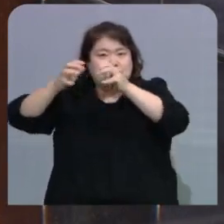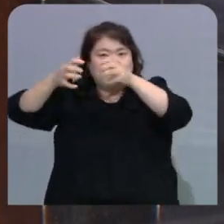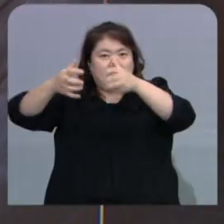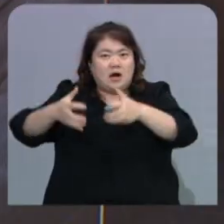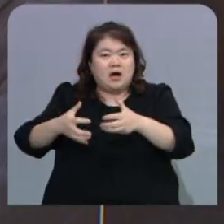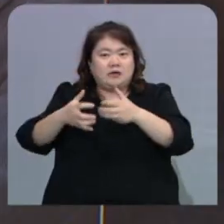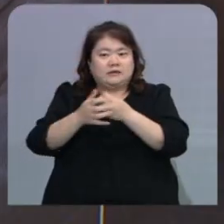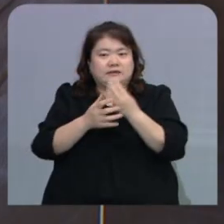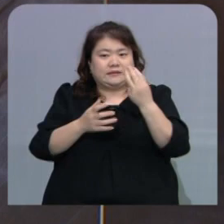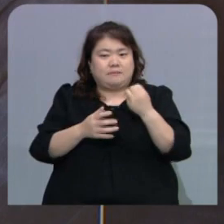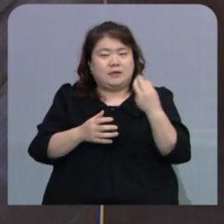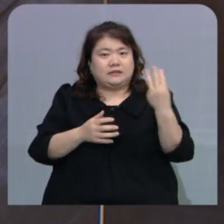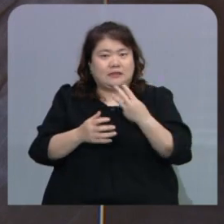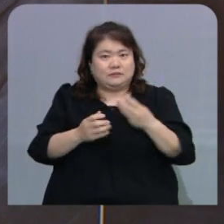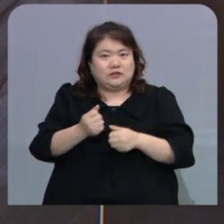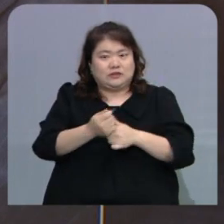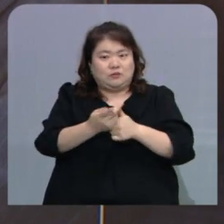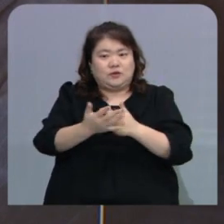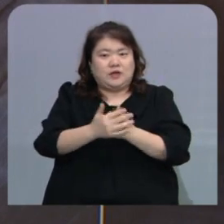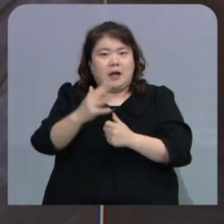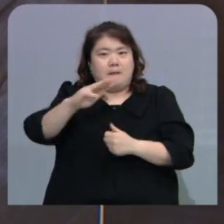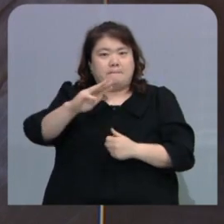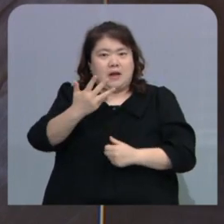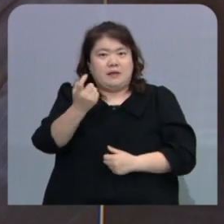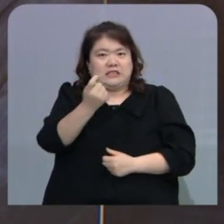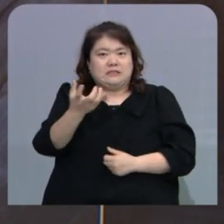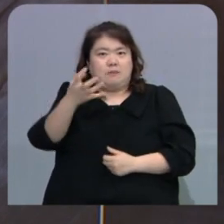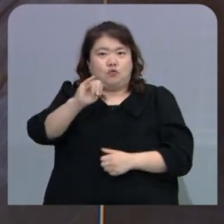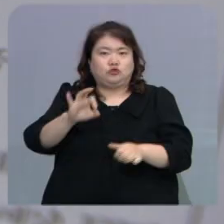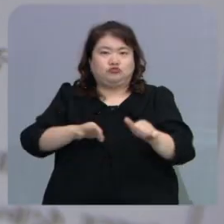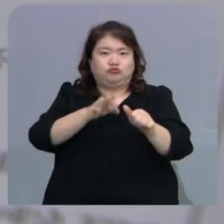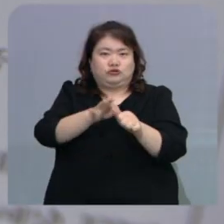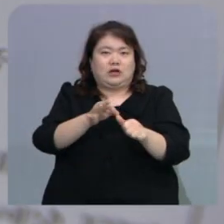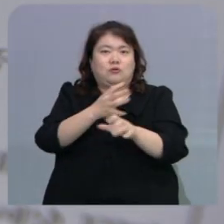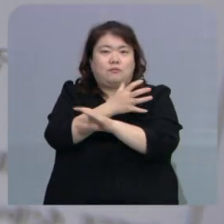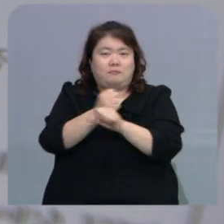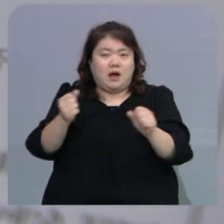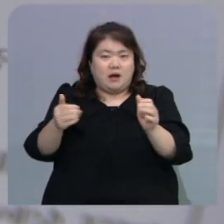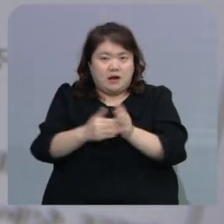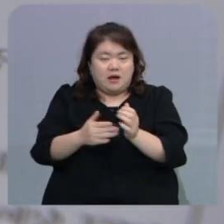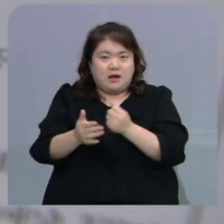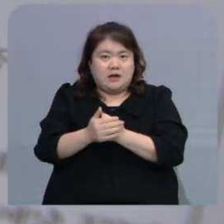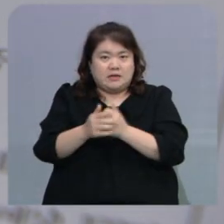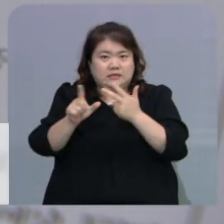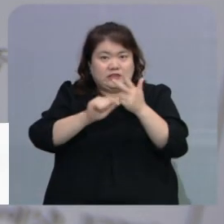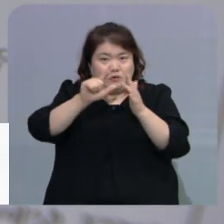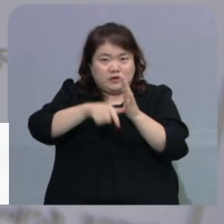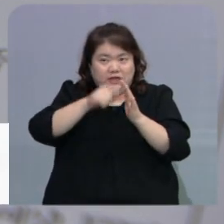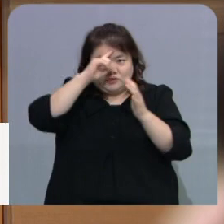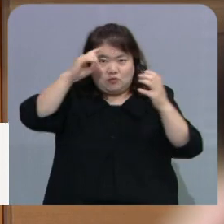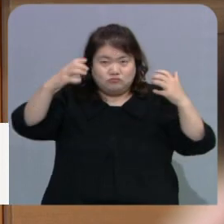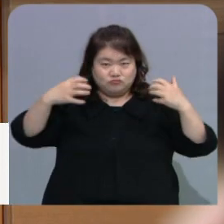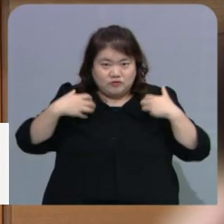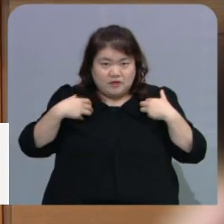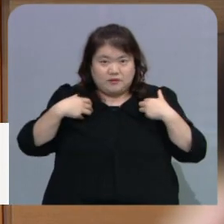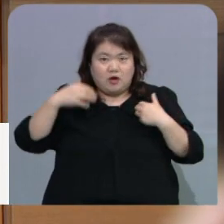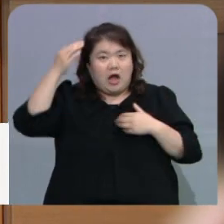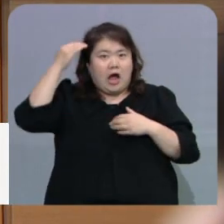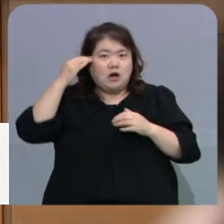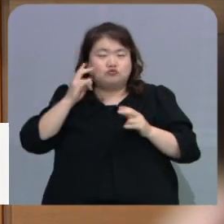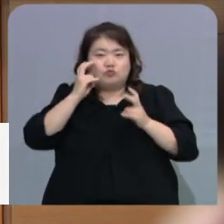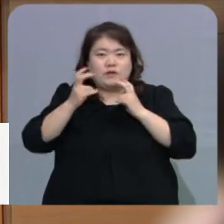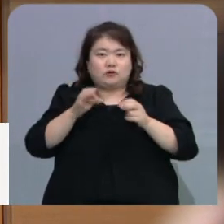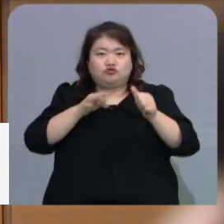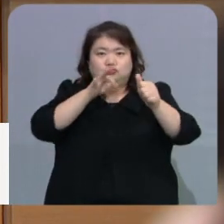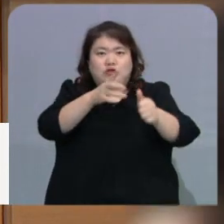3만 3천 제곱미터에 810여억 원을 투자하기로 했습니다. 지난달 정부에서 국내 기업도 투자할 수